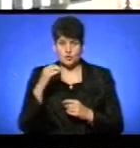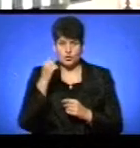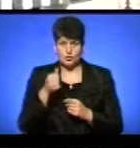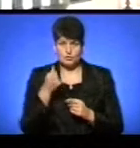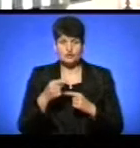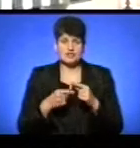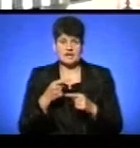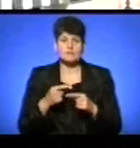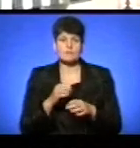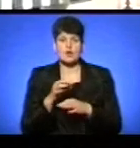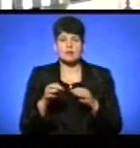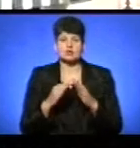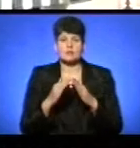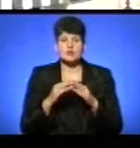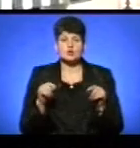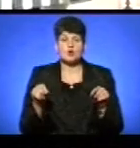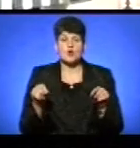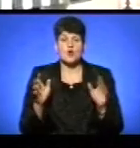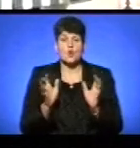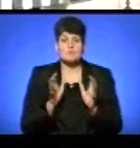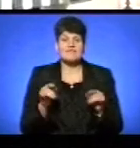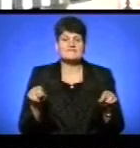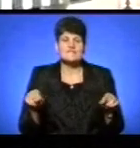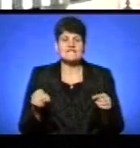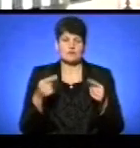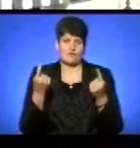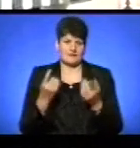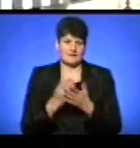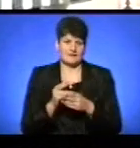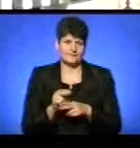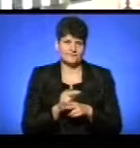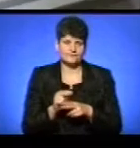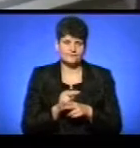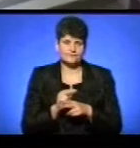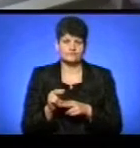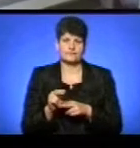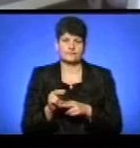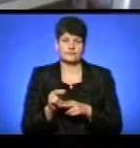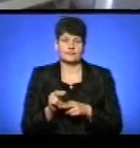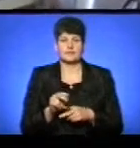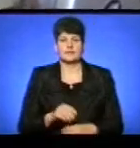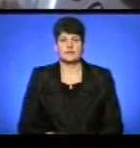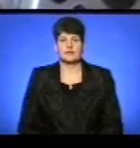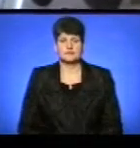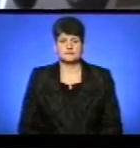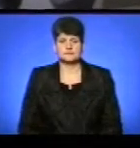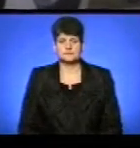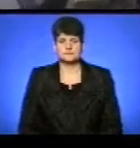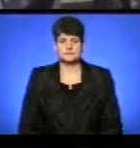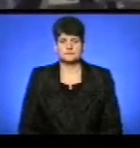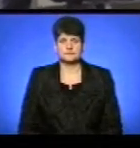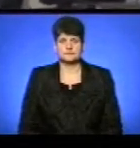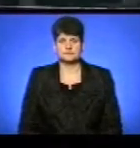опіки, він є відновлений, реставрований, можна сказати, відремонтований. Любов Гадомська, Юрій Багрій,